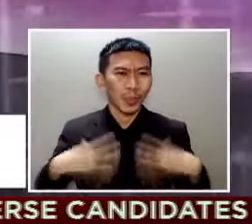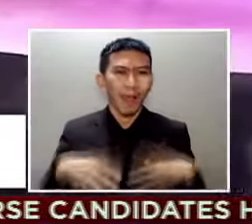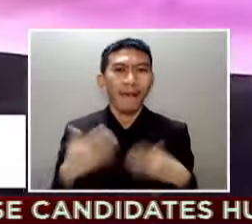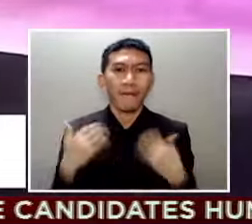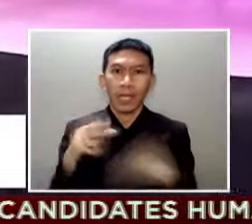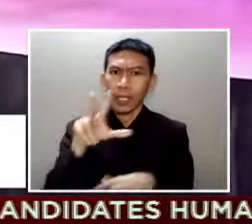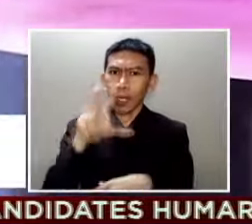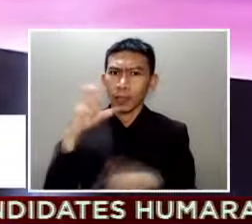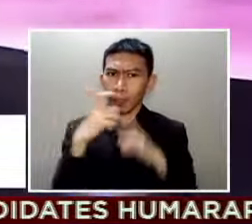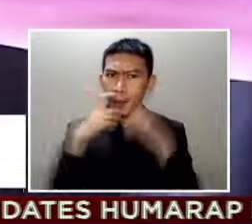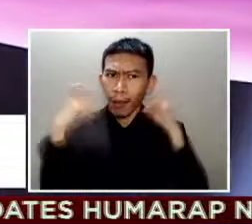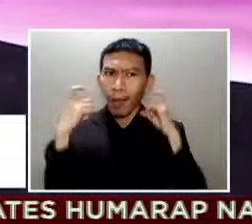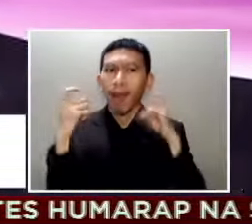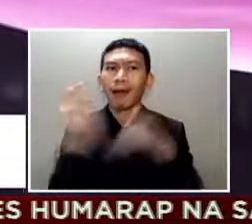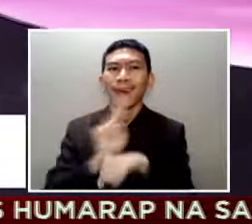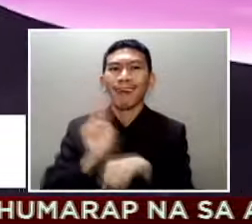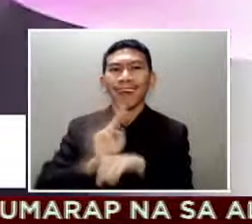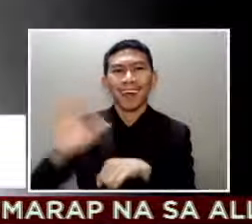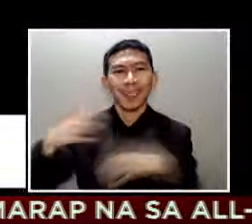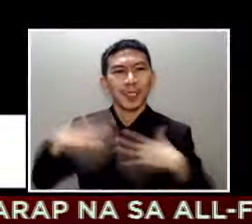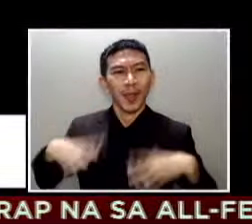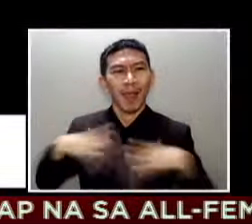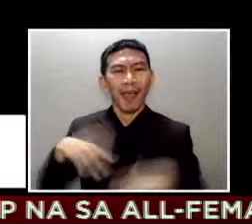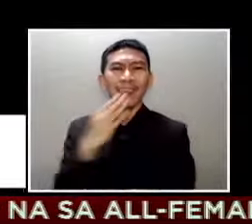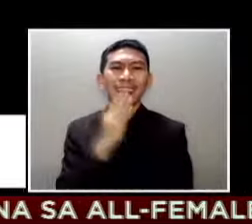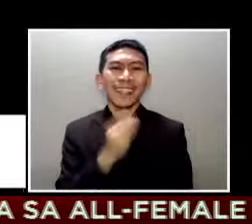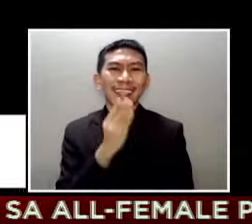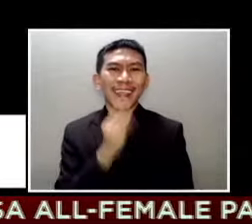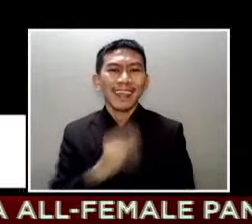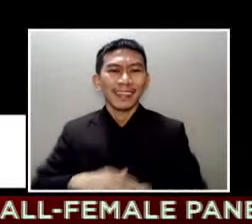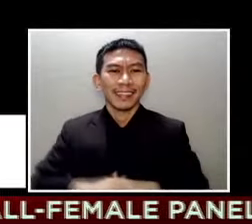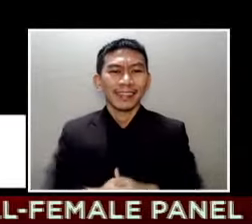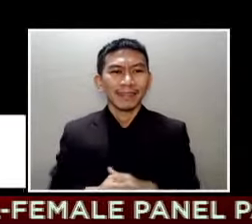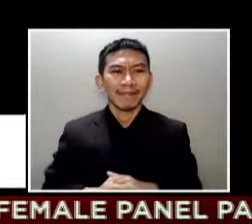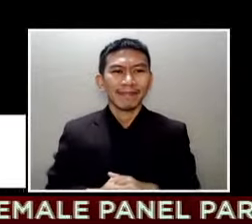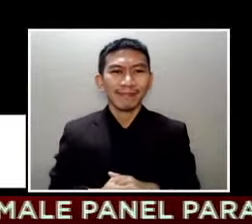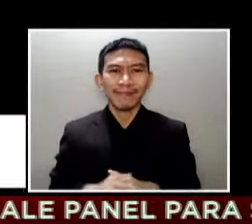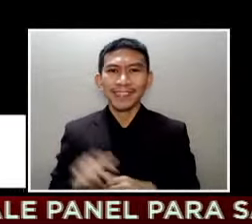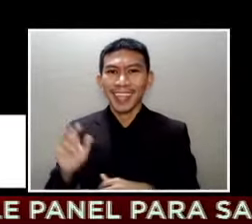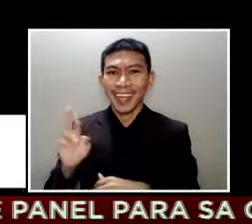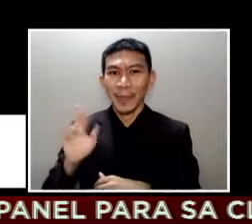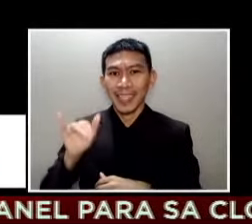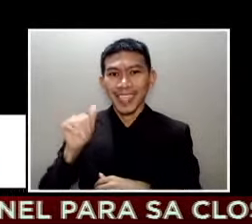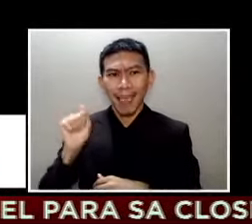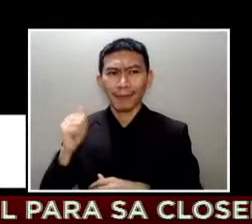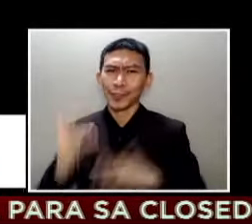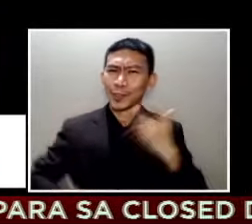costume ni Miss Israel Excited naman si Rabia backstage